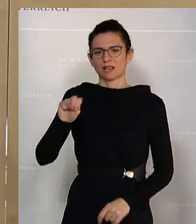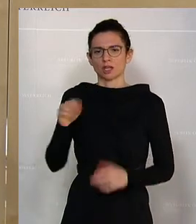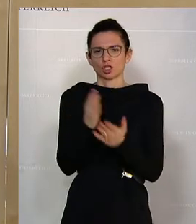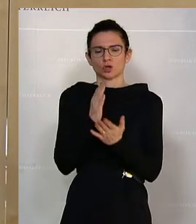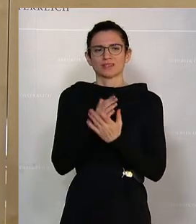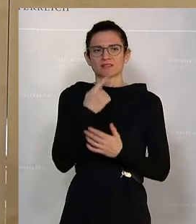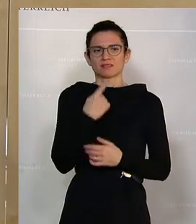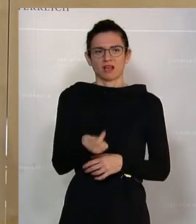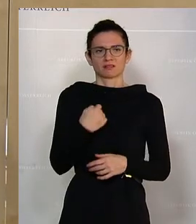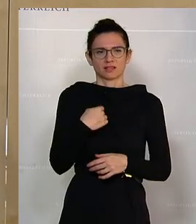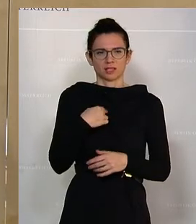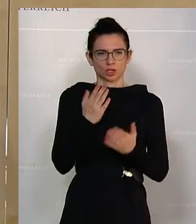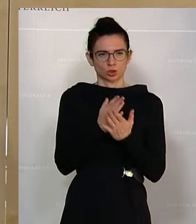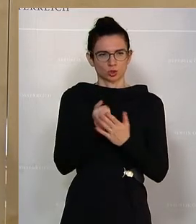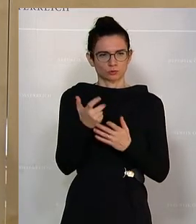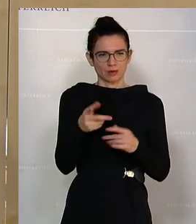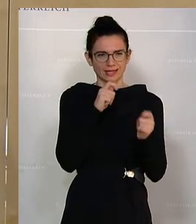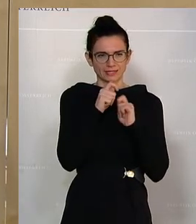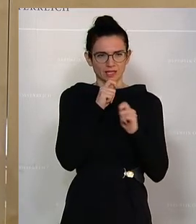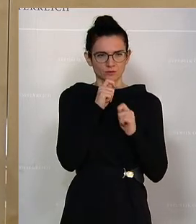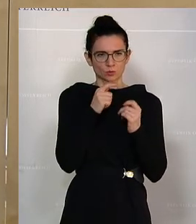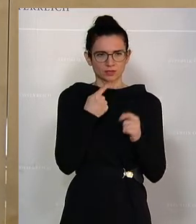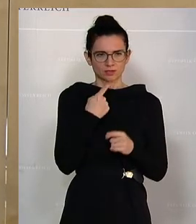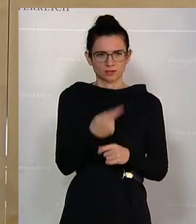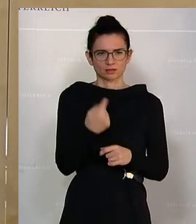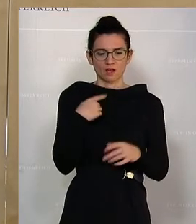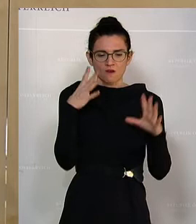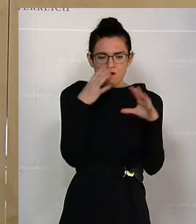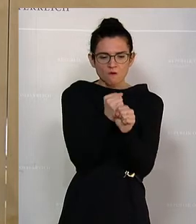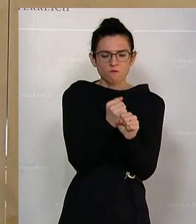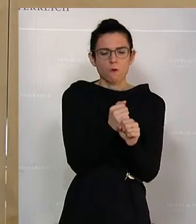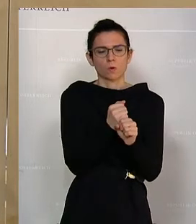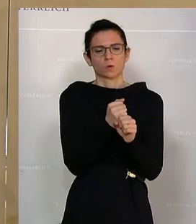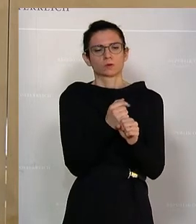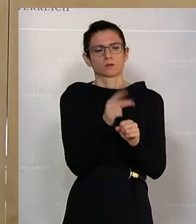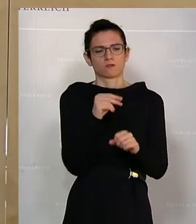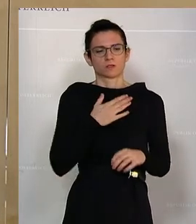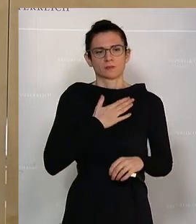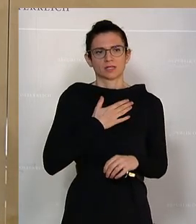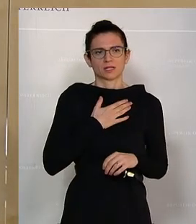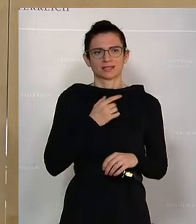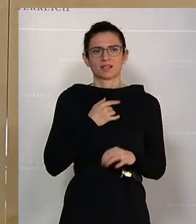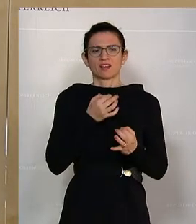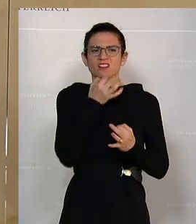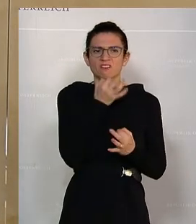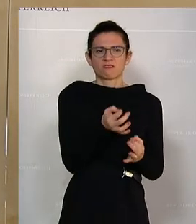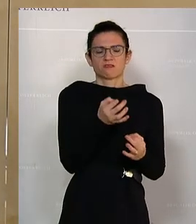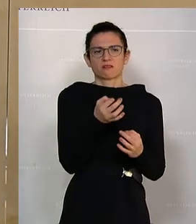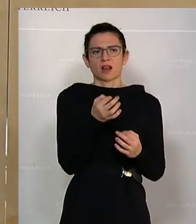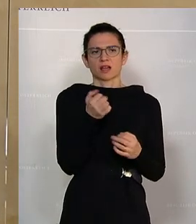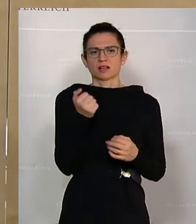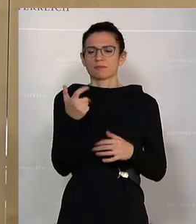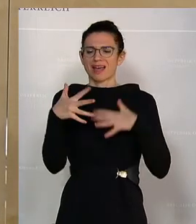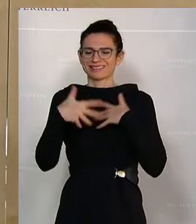genannt. Auch ich habe das in mehreren Interviews bereits gesagt, dass hier ein Fokus von mir darauf liegt, dass wir in dieser Frage, dass hier manche